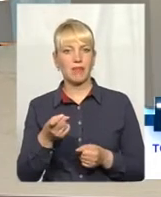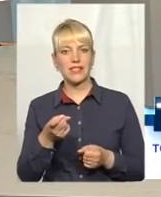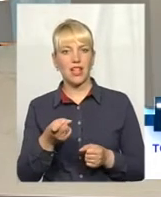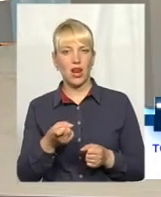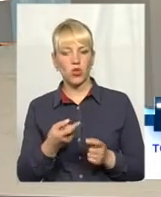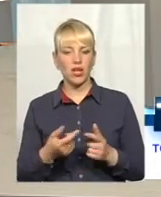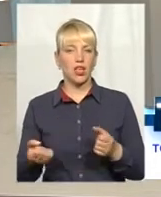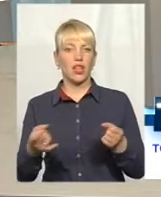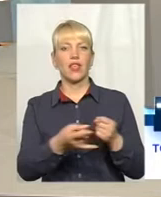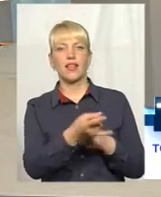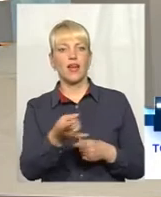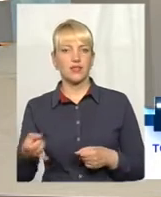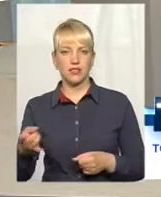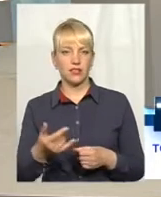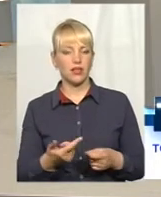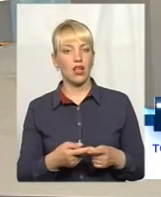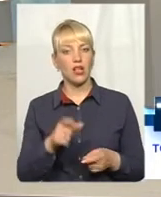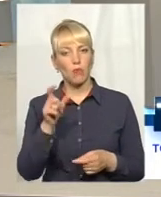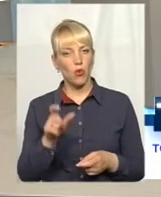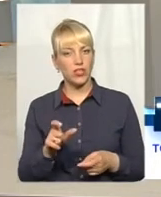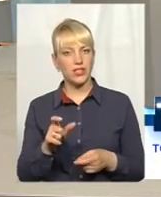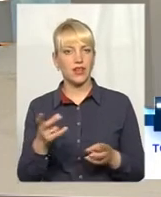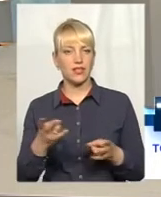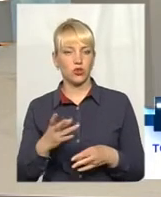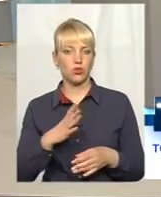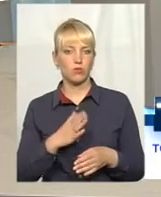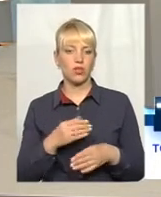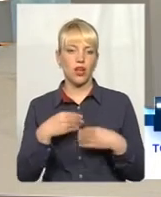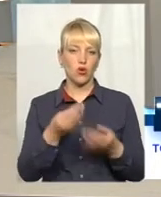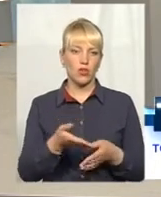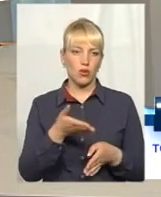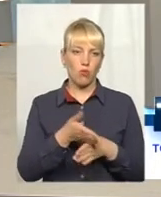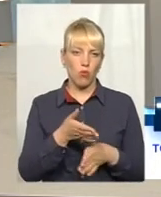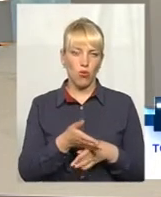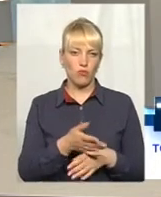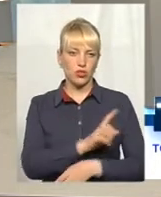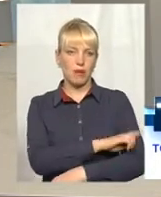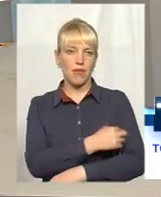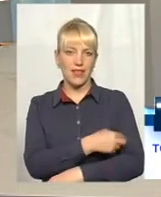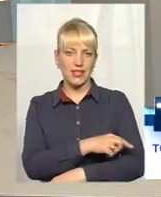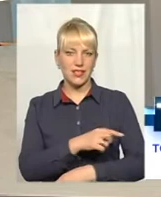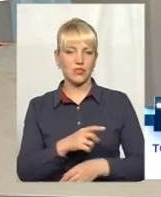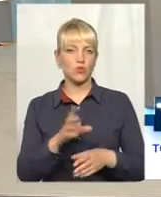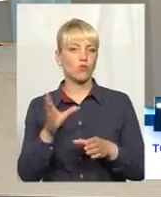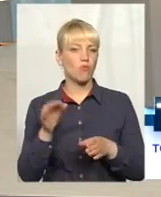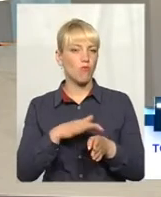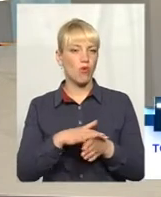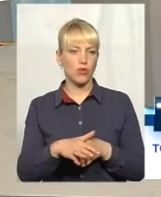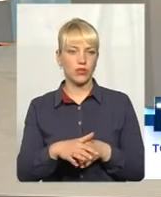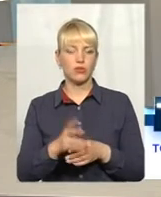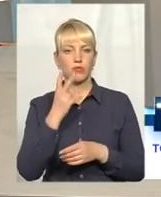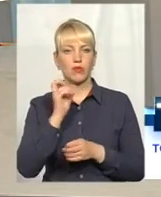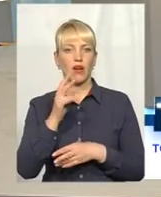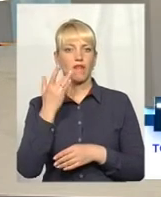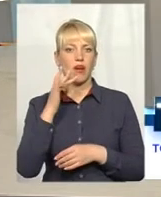їздить, і все таке. Він должен і допомогу оказати медицинську повністю. Відповідь, як в